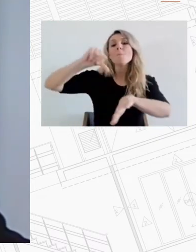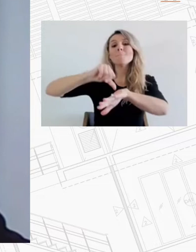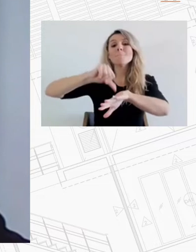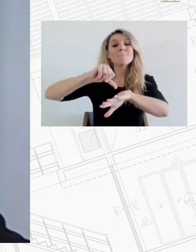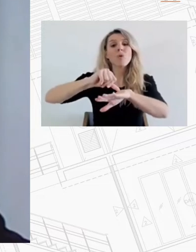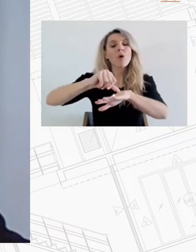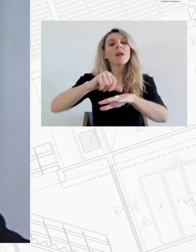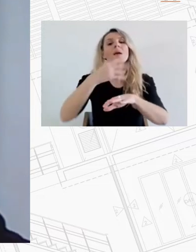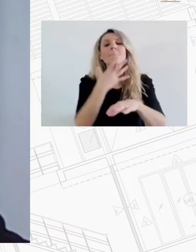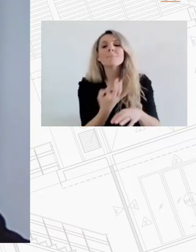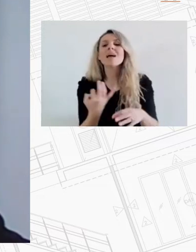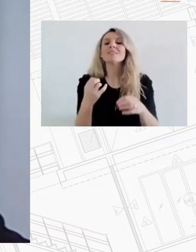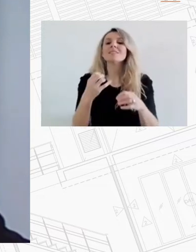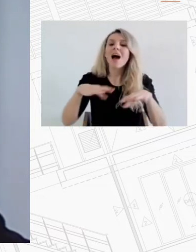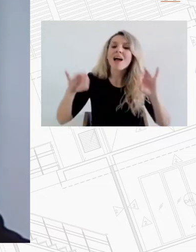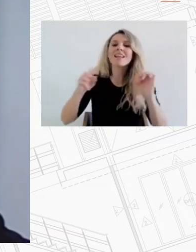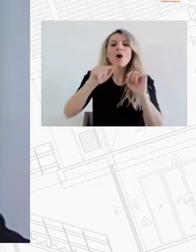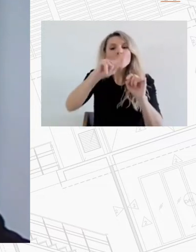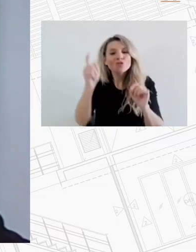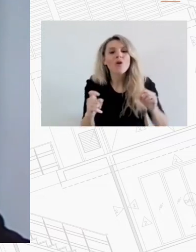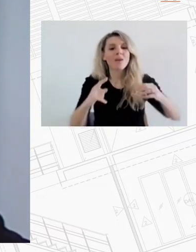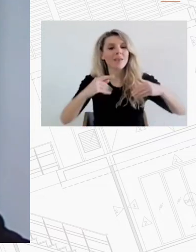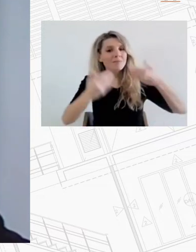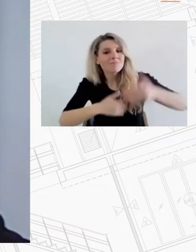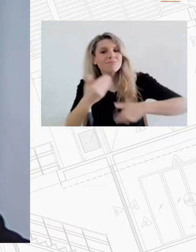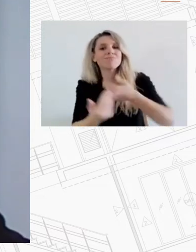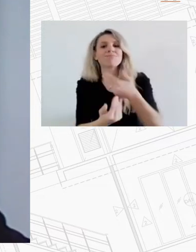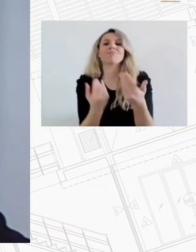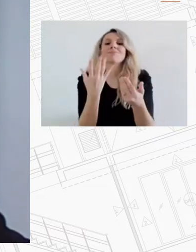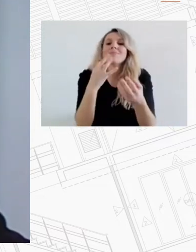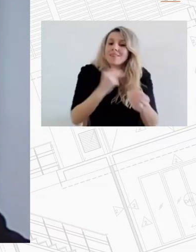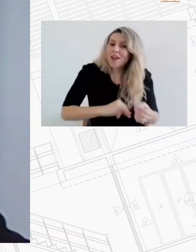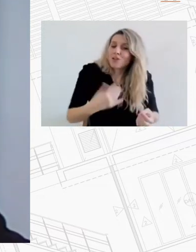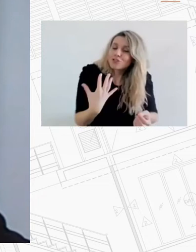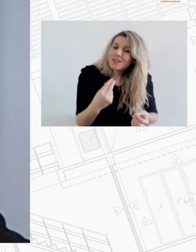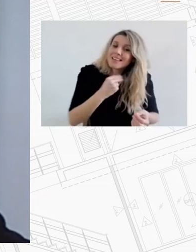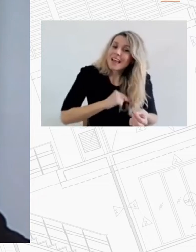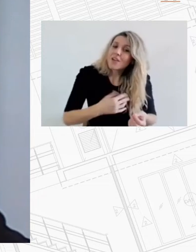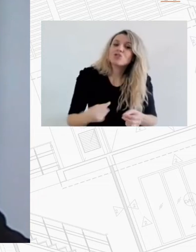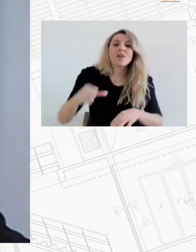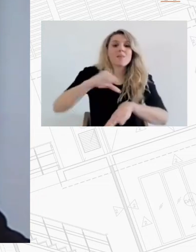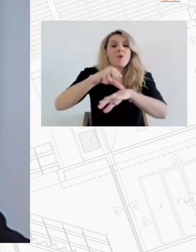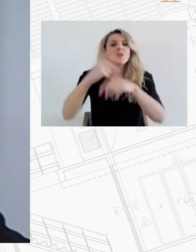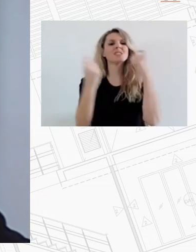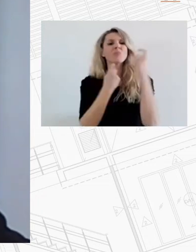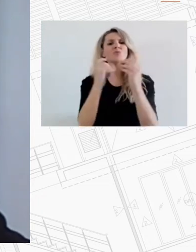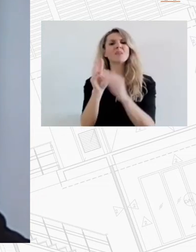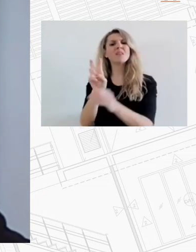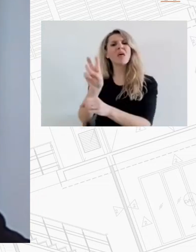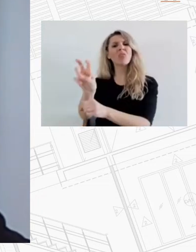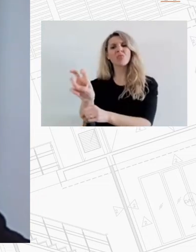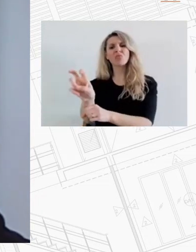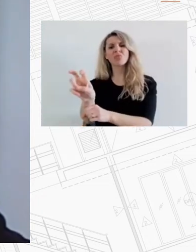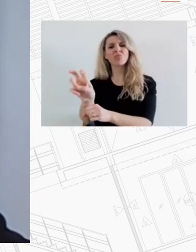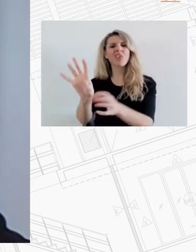κτηριακό και στεγαστικό απόθυμα το οποίο απαξιώνατε με την πάραδο του χρόνου αχρησιμοποιήτο να γίνει λειτουργικό